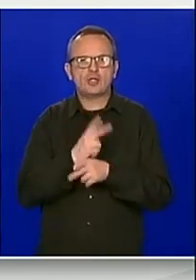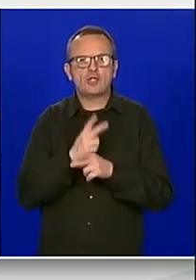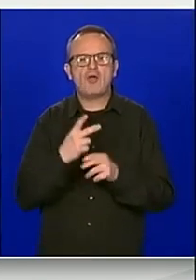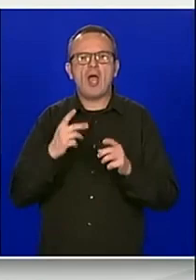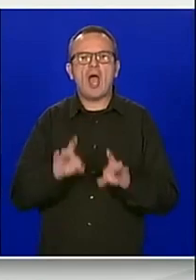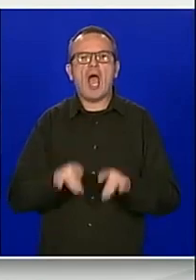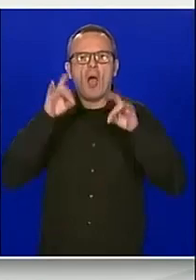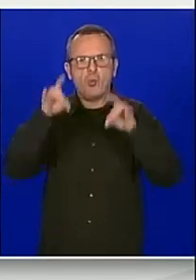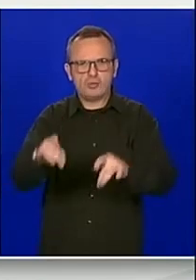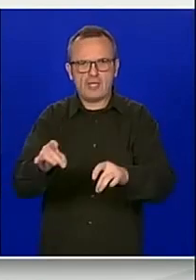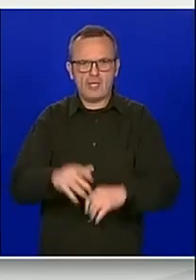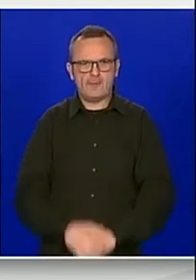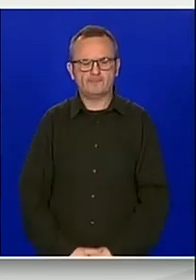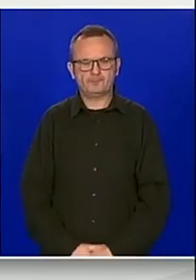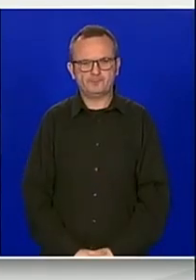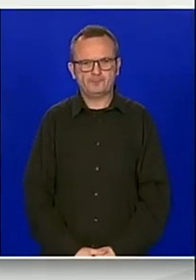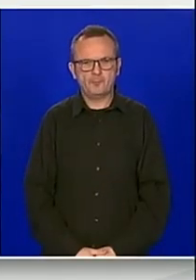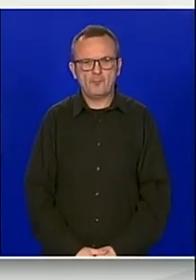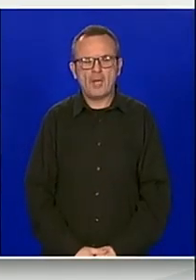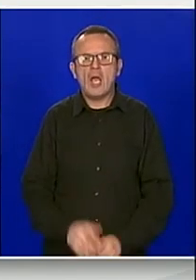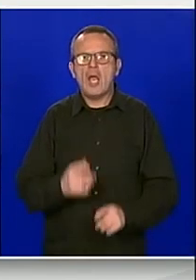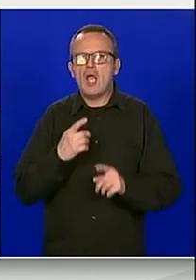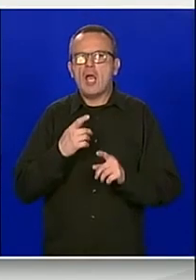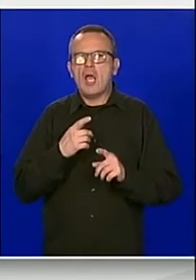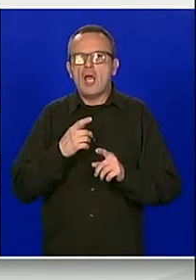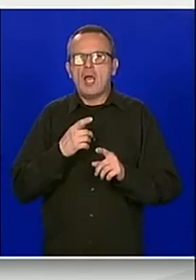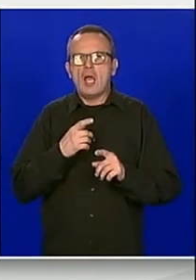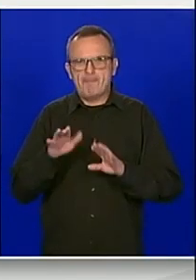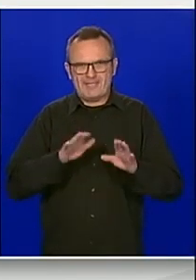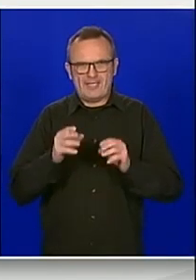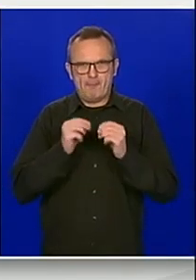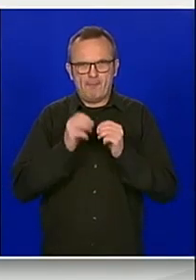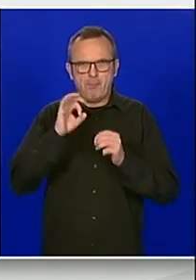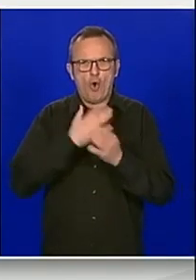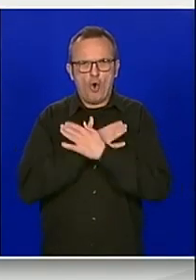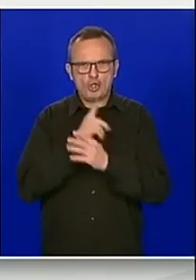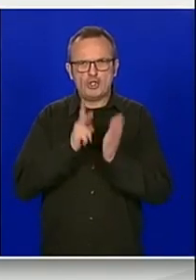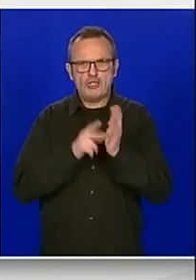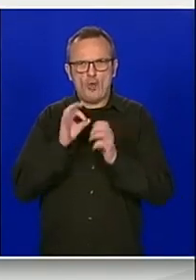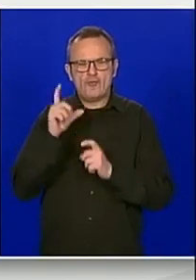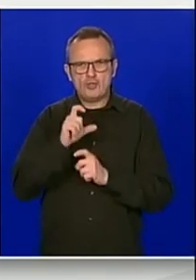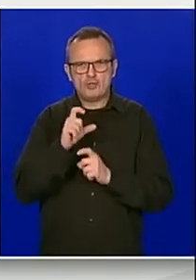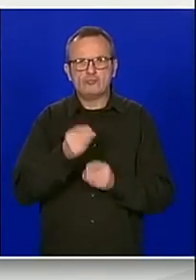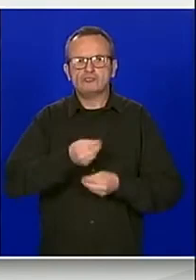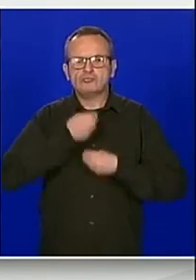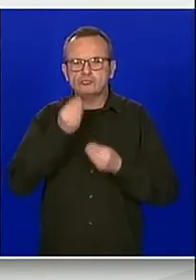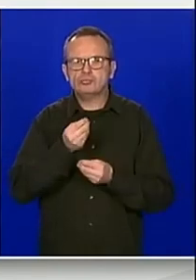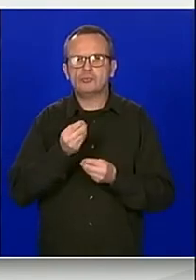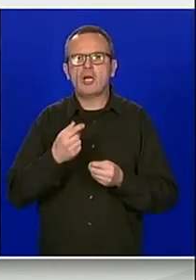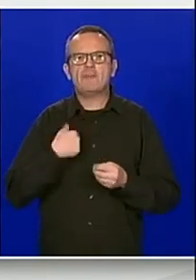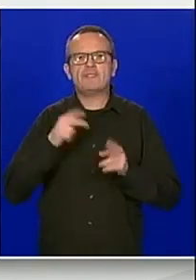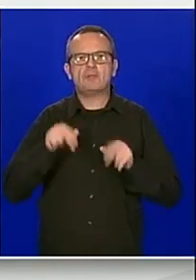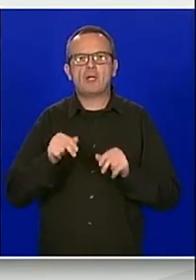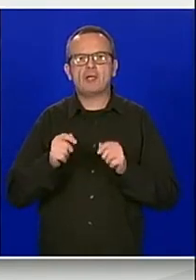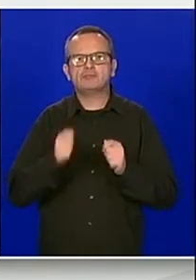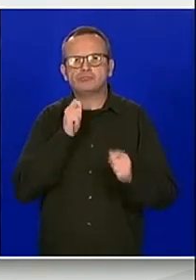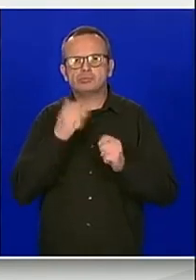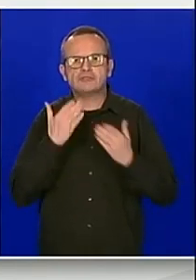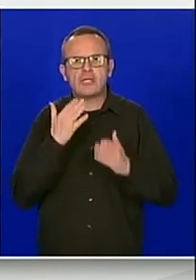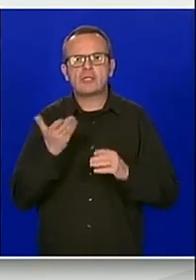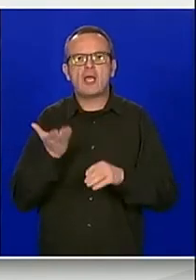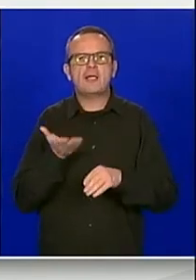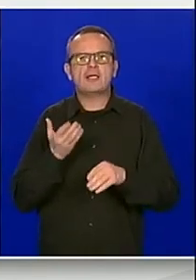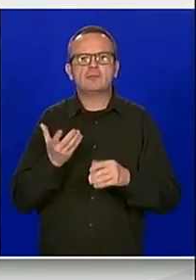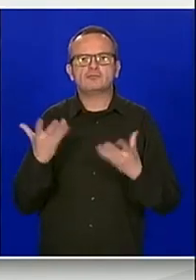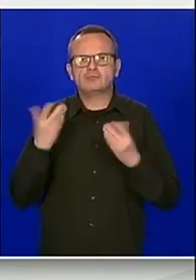diplomatskih razgovora naših predstavnika sa predstavnicima Australije i Republike